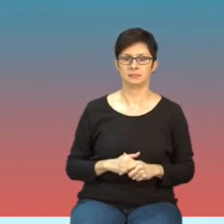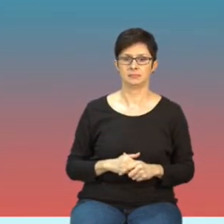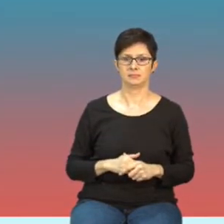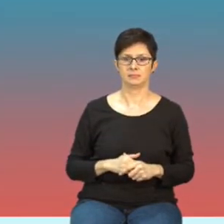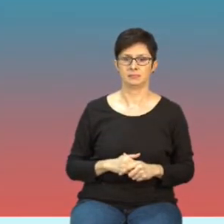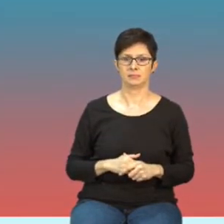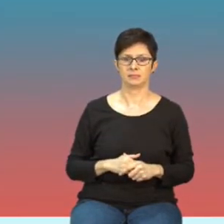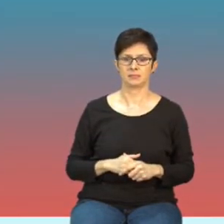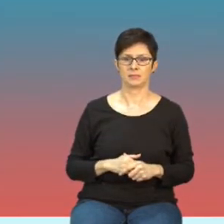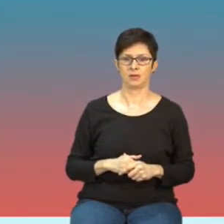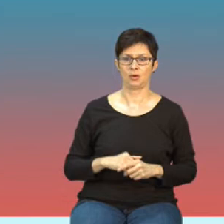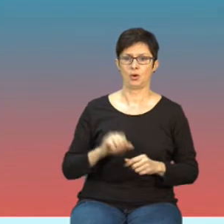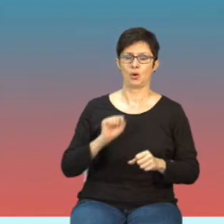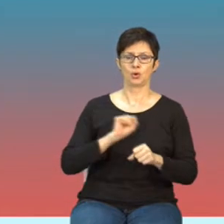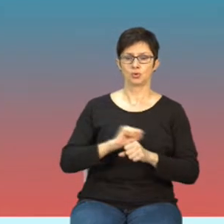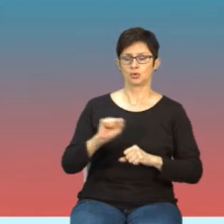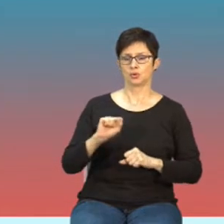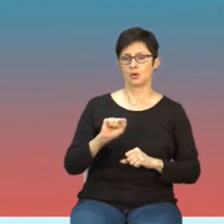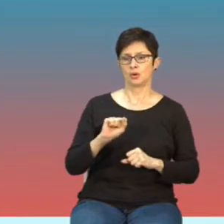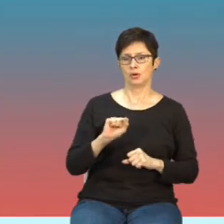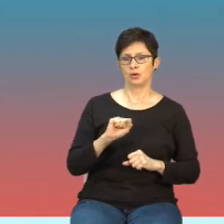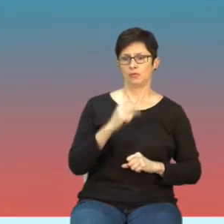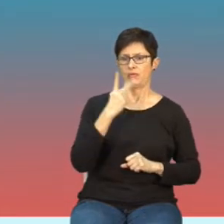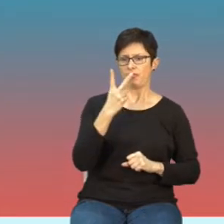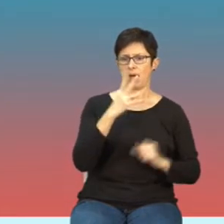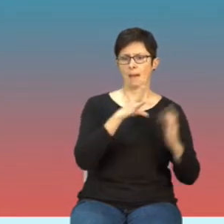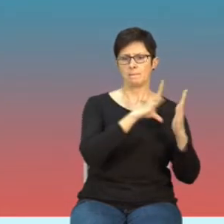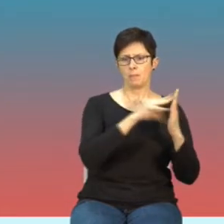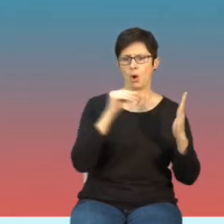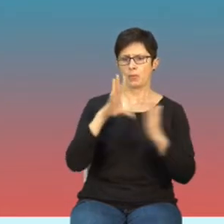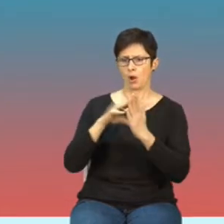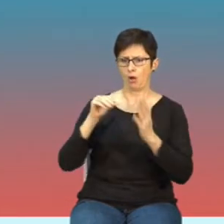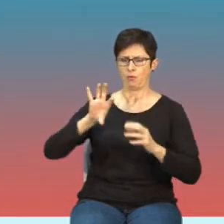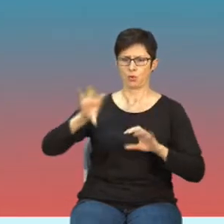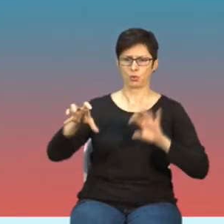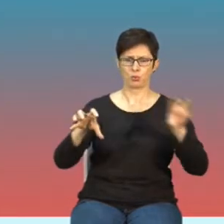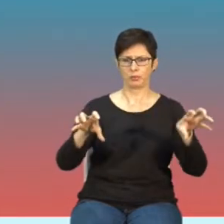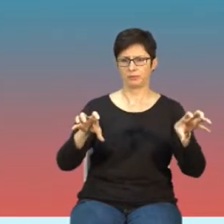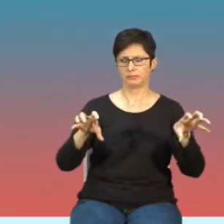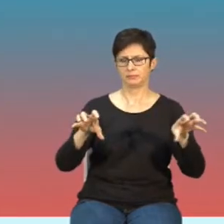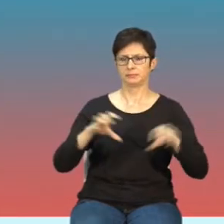są dwie takie modelowe że tak powiem grupy